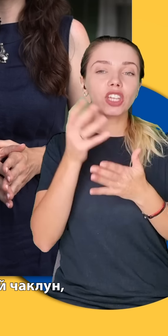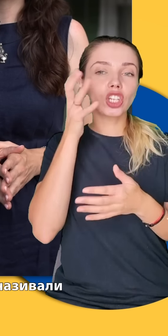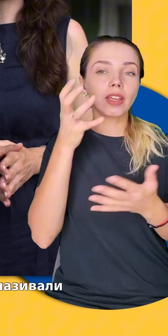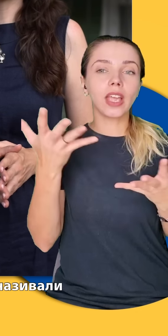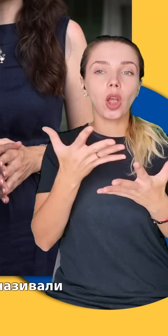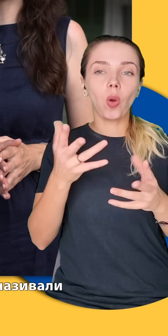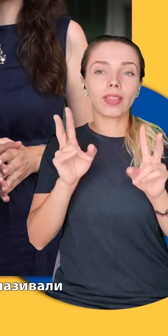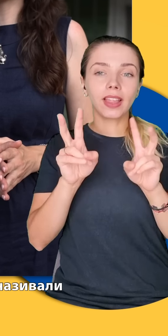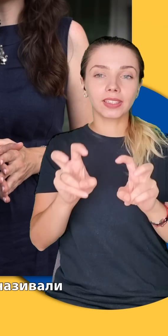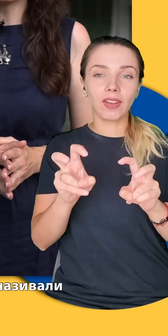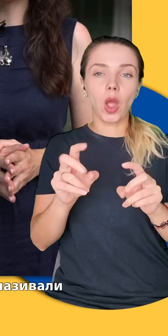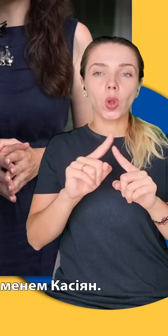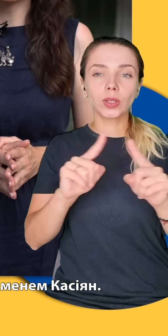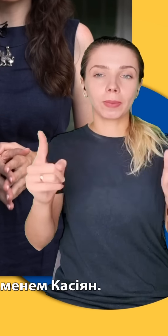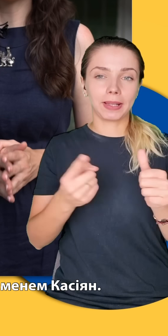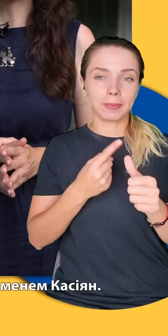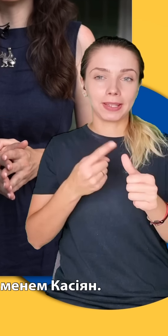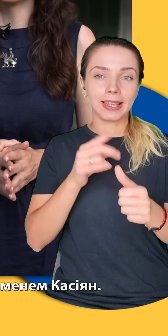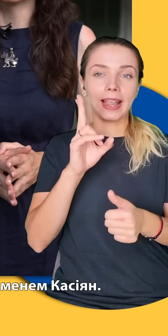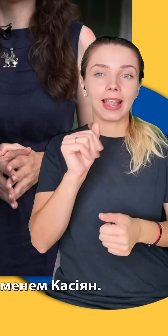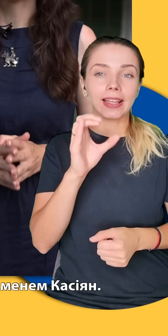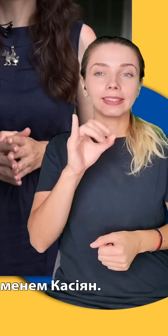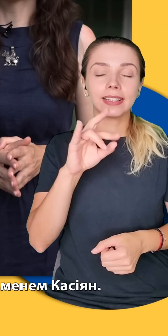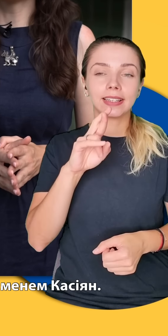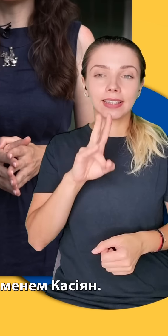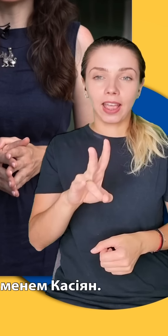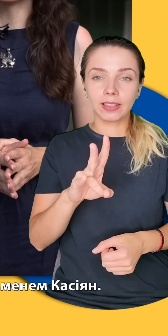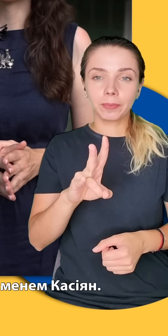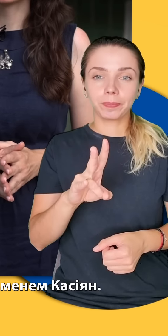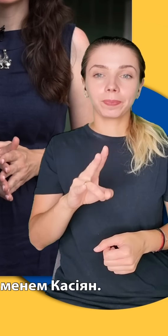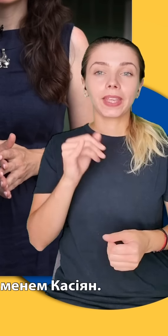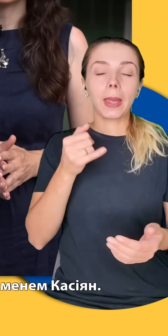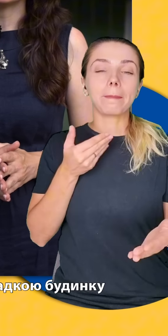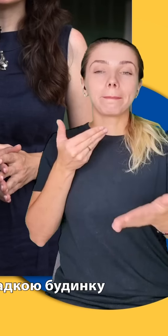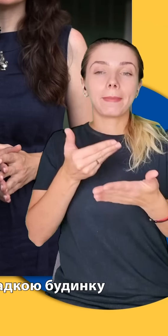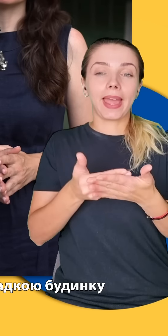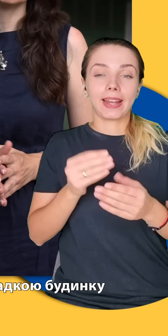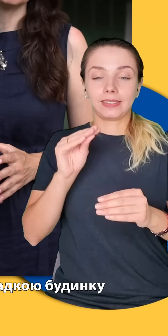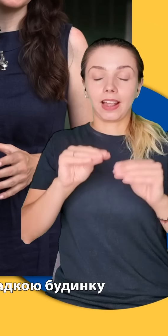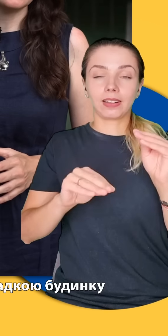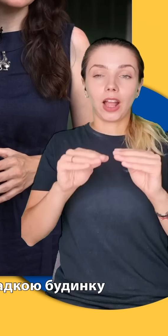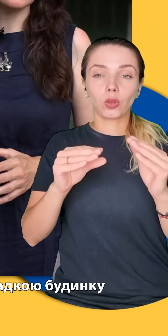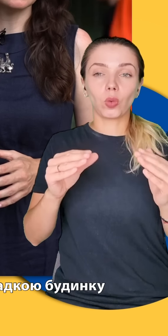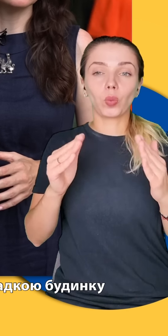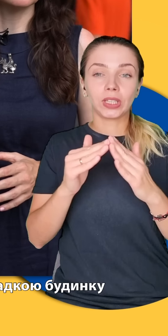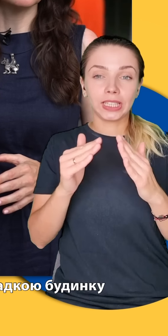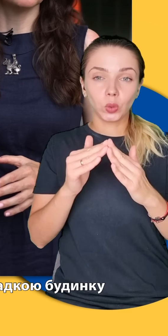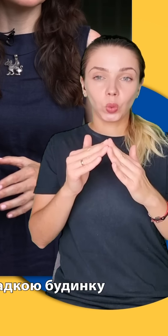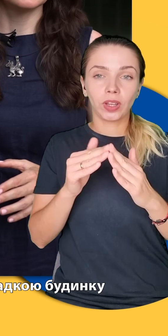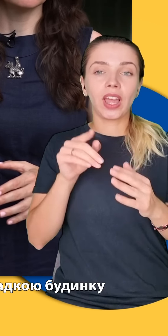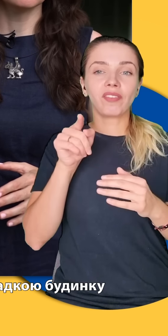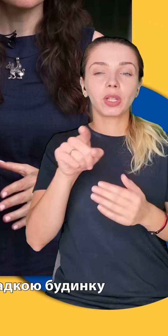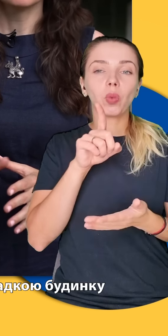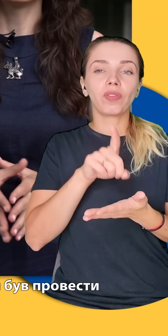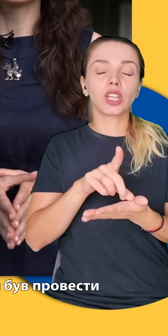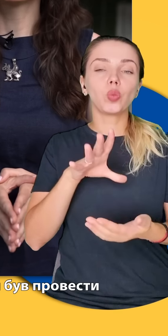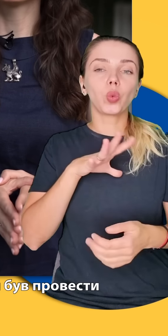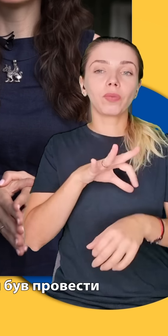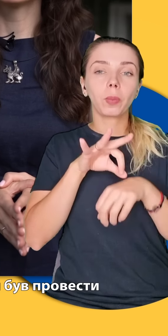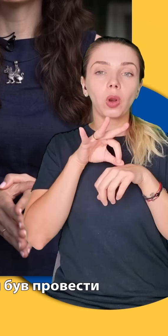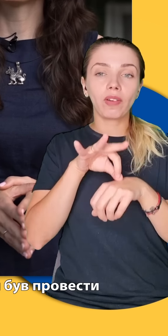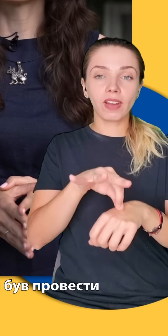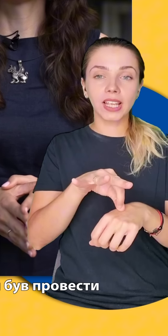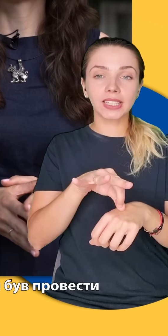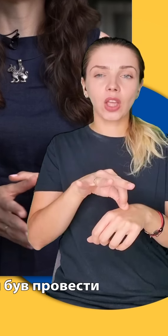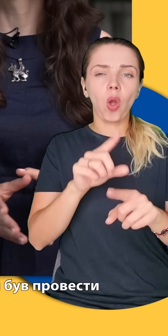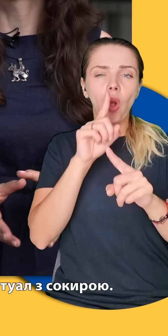чаклун, якого називали особливим іменем – Касіян. І перед закладкою будинку він